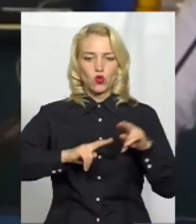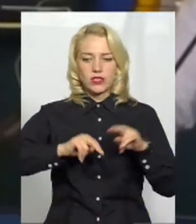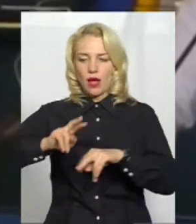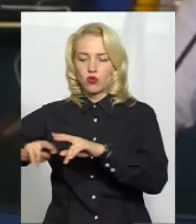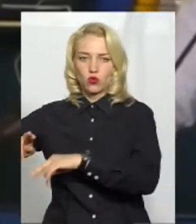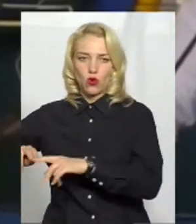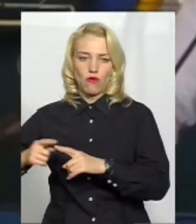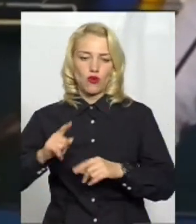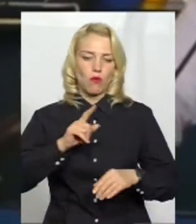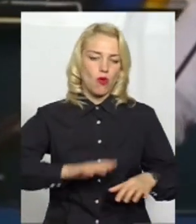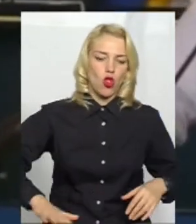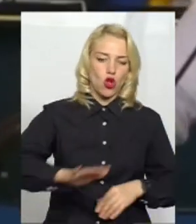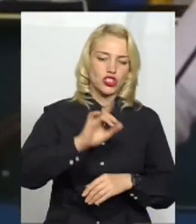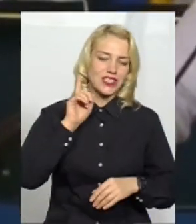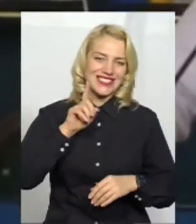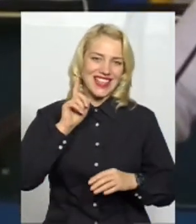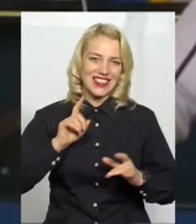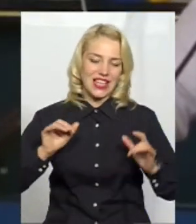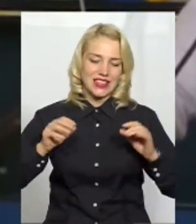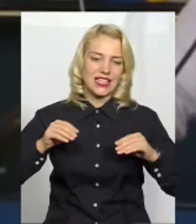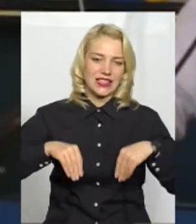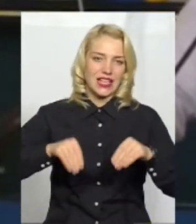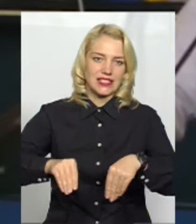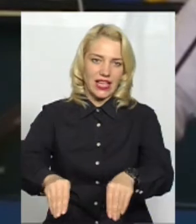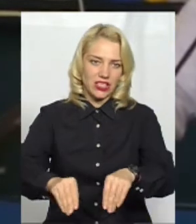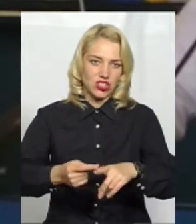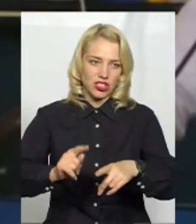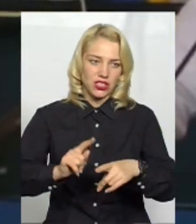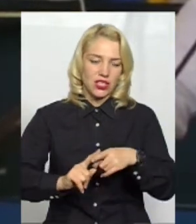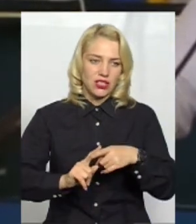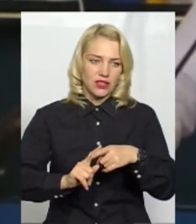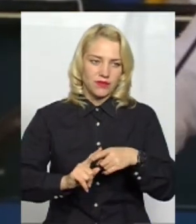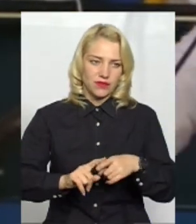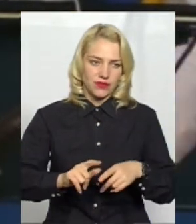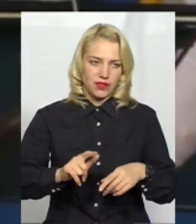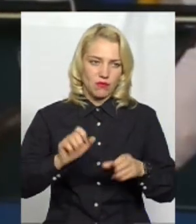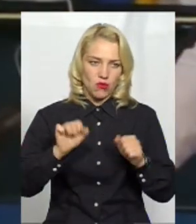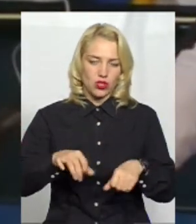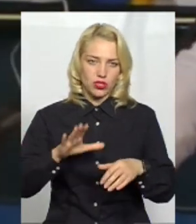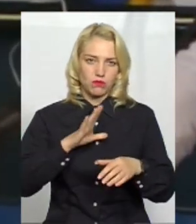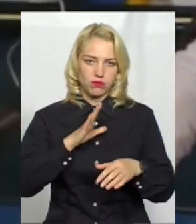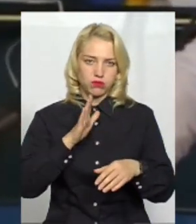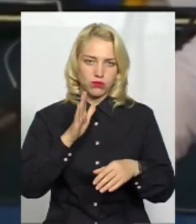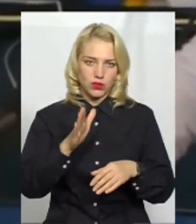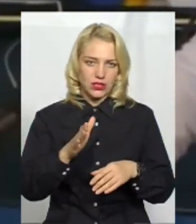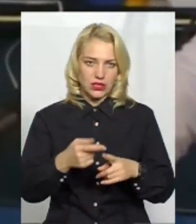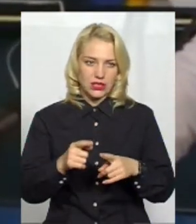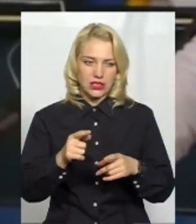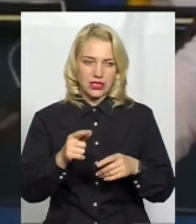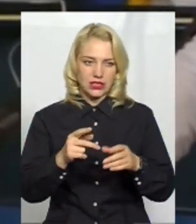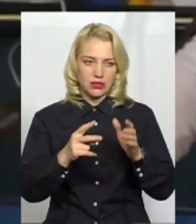площа селених насаджень, разом по місту загальним міського значення та житлових районів і кварталів може скласти 588